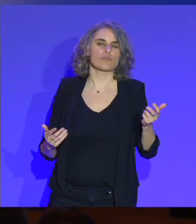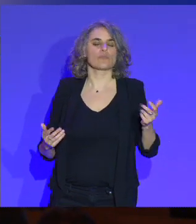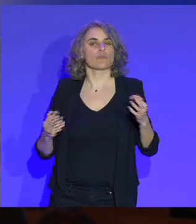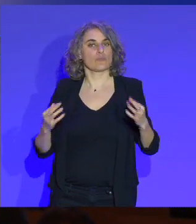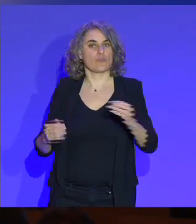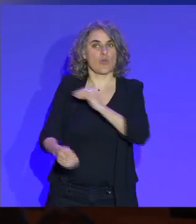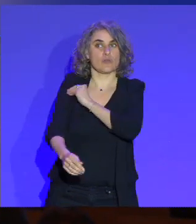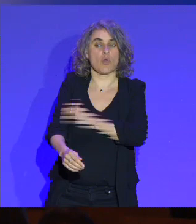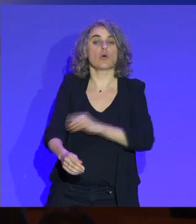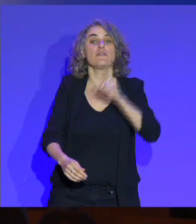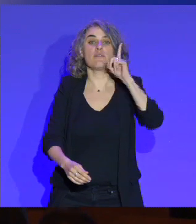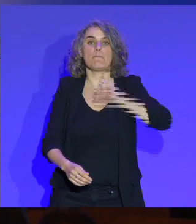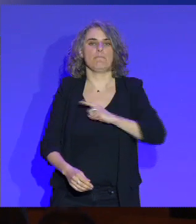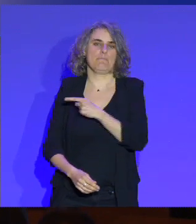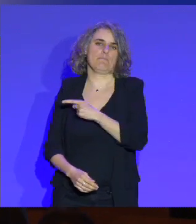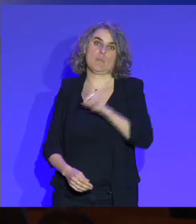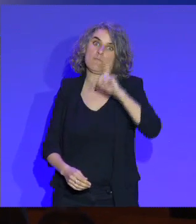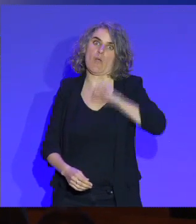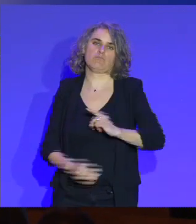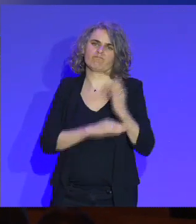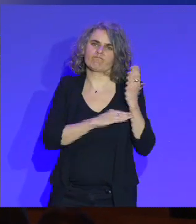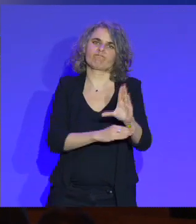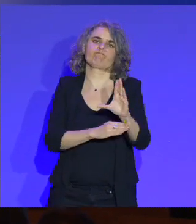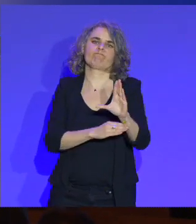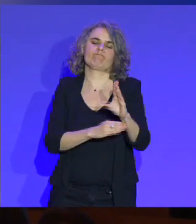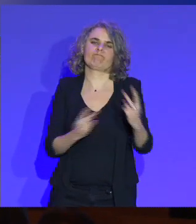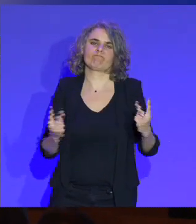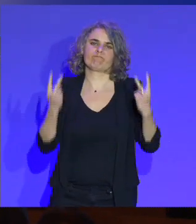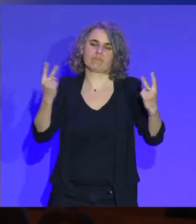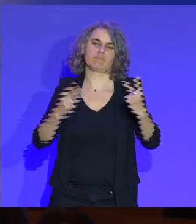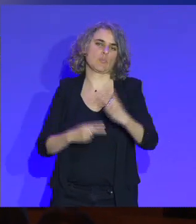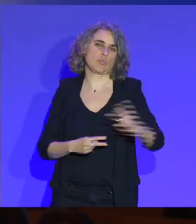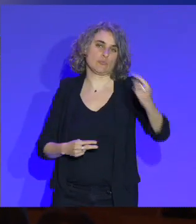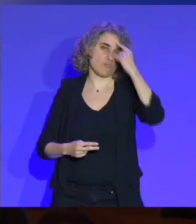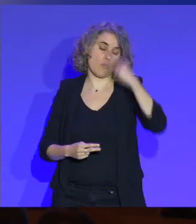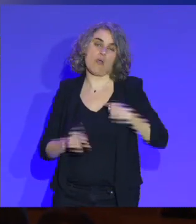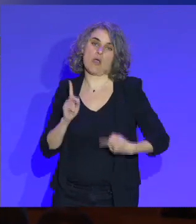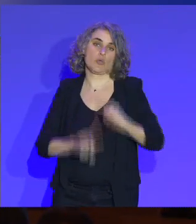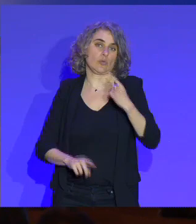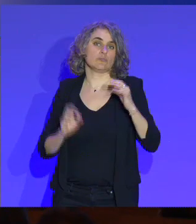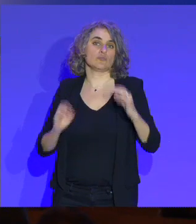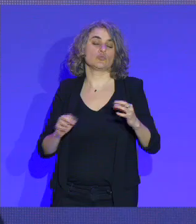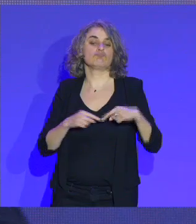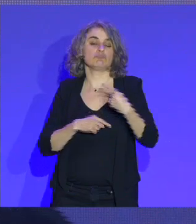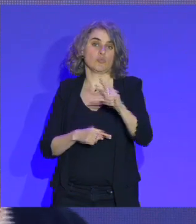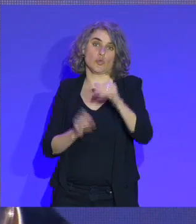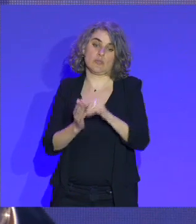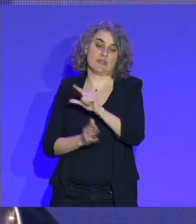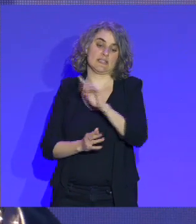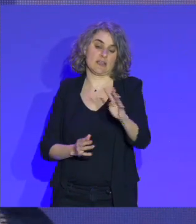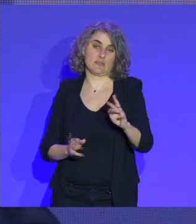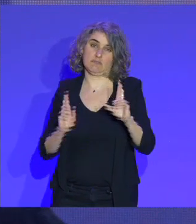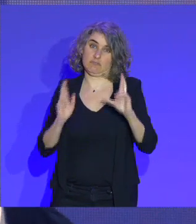du sport au féminin. Pour moi, c'est essentiel. Et de ce point de vue-là, les JO de 2024 devraient être